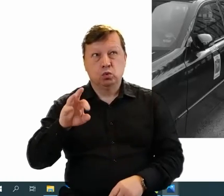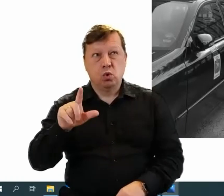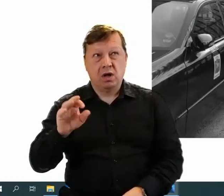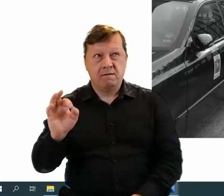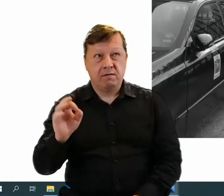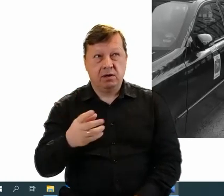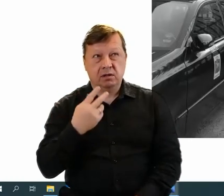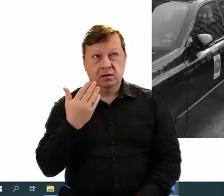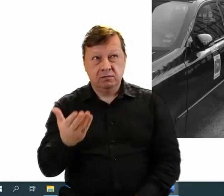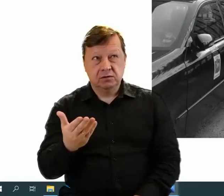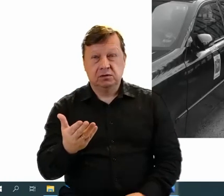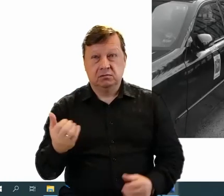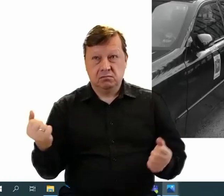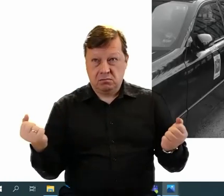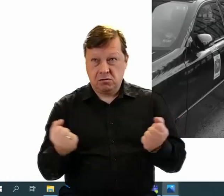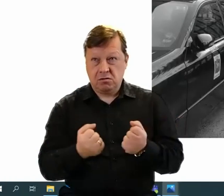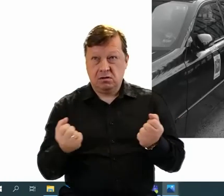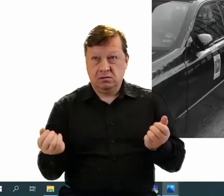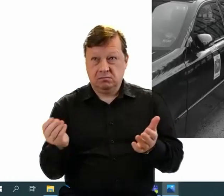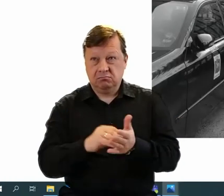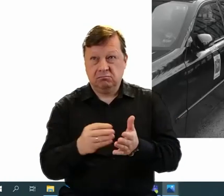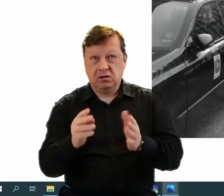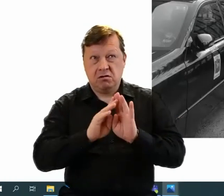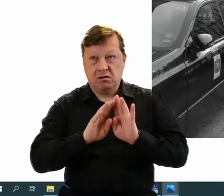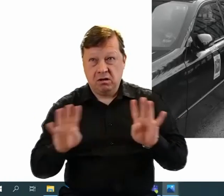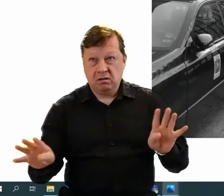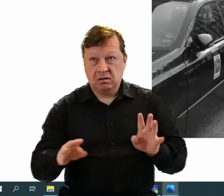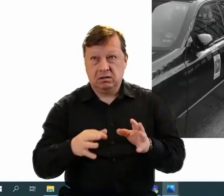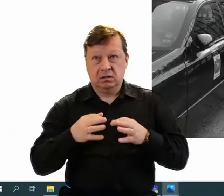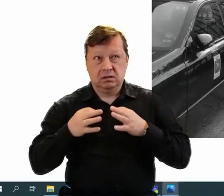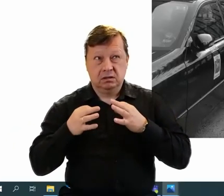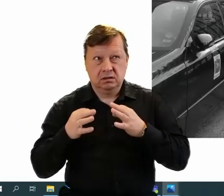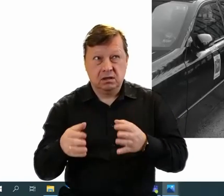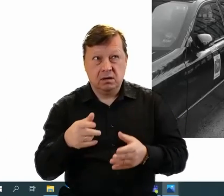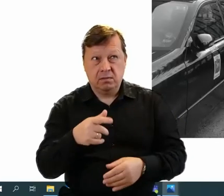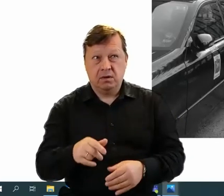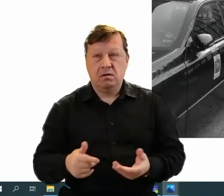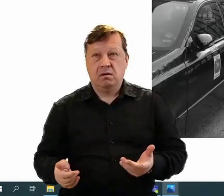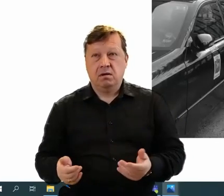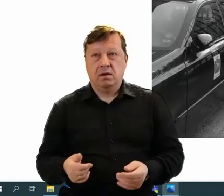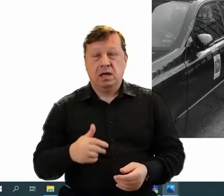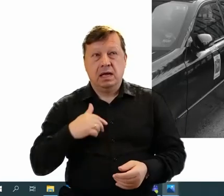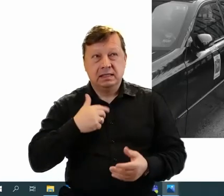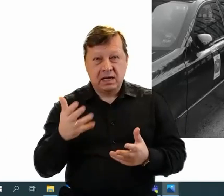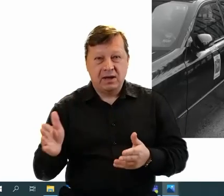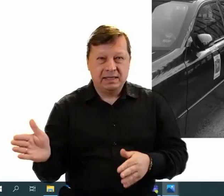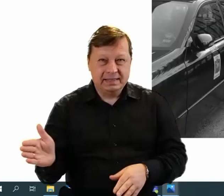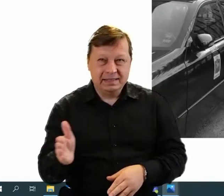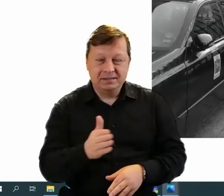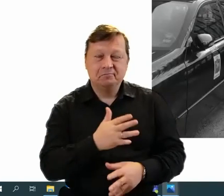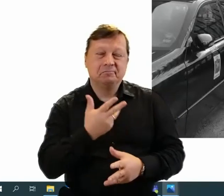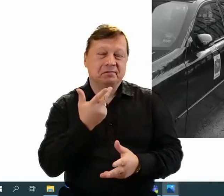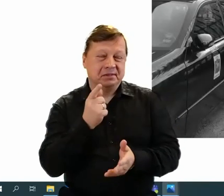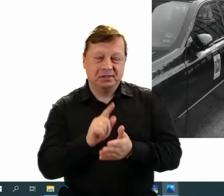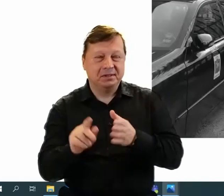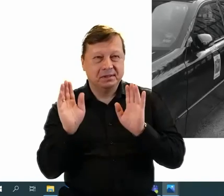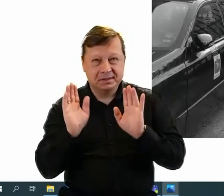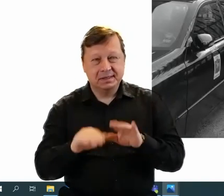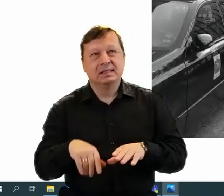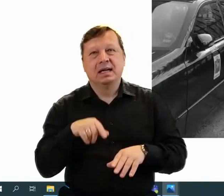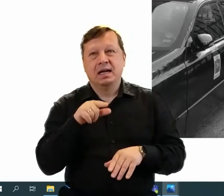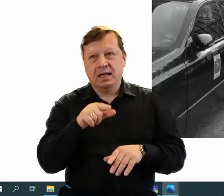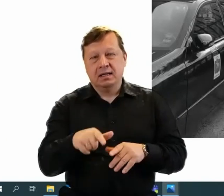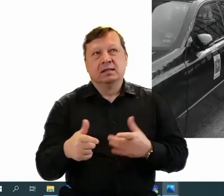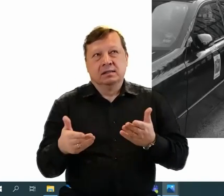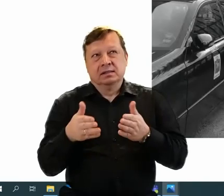Jak widzicie, mocno się zmieniło. Doszły tutaj ogrodzenia, samochody, których nie udało nam się eliminować na tym zdjęciu. W związku z tym jest to taka